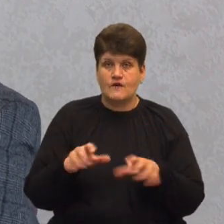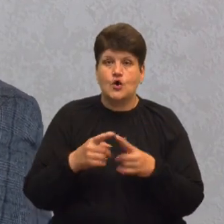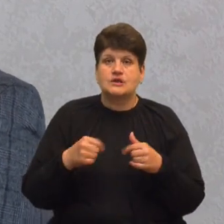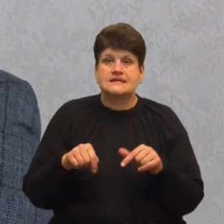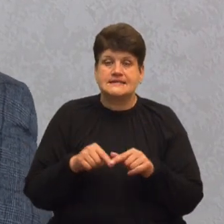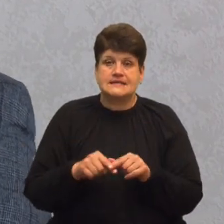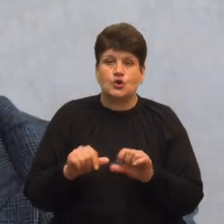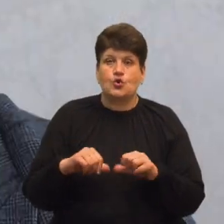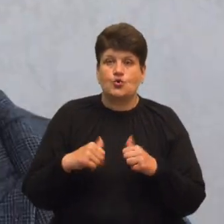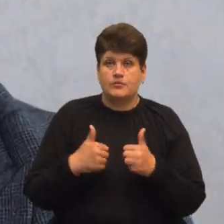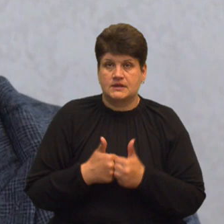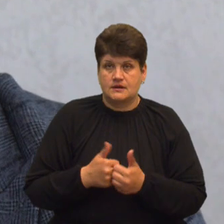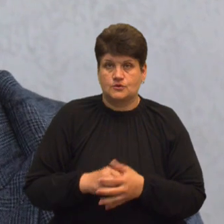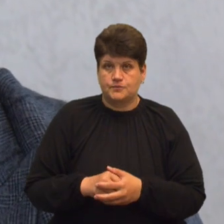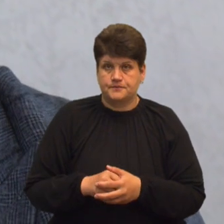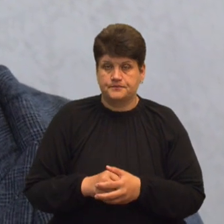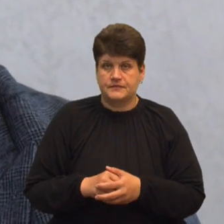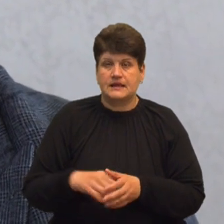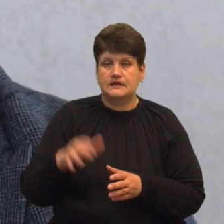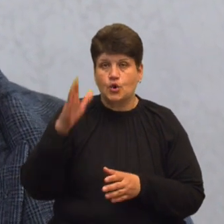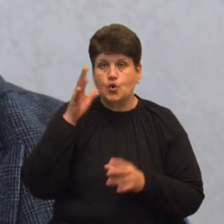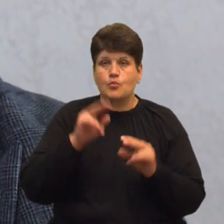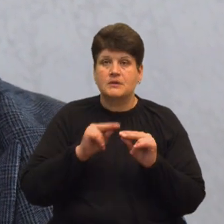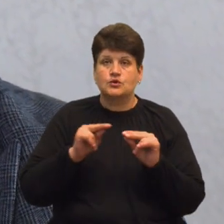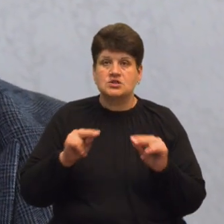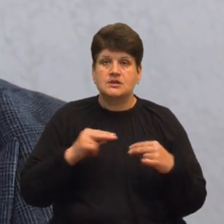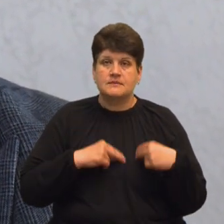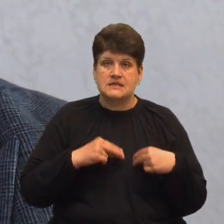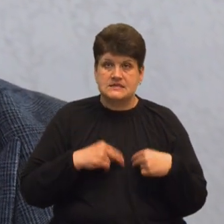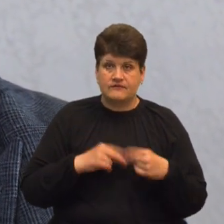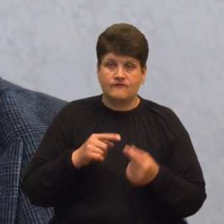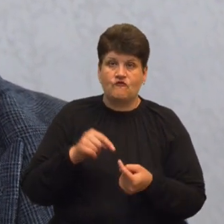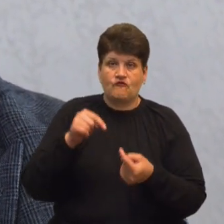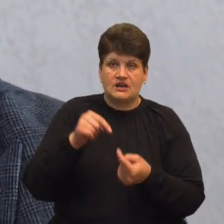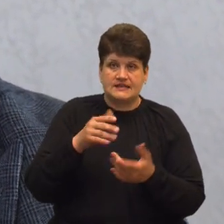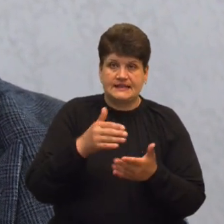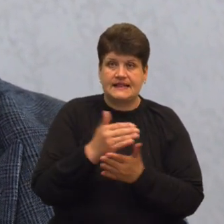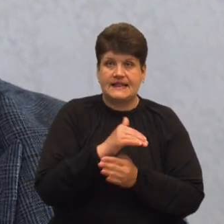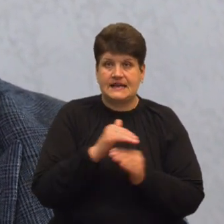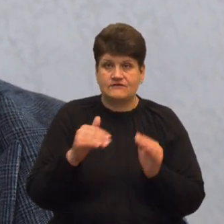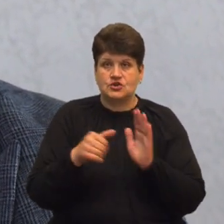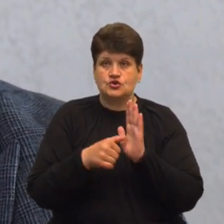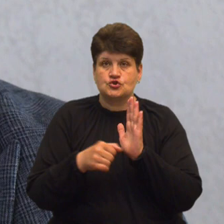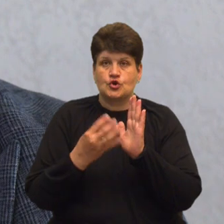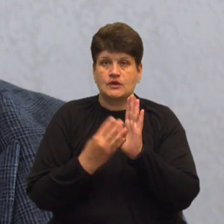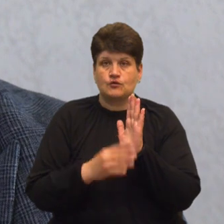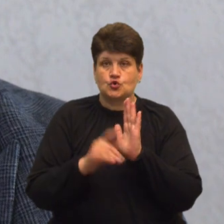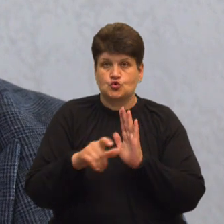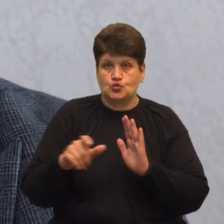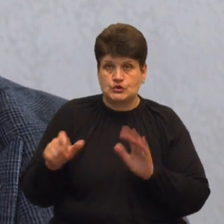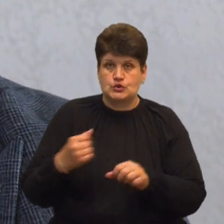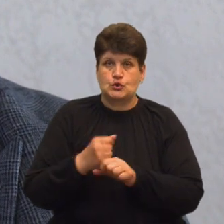Руслан Бруханський. Наукових, науково-педагогічних працівників визначено на рівні 690 осіб, розроблені